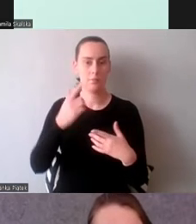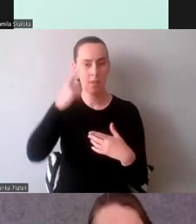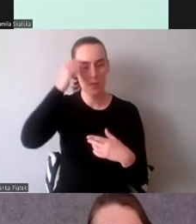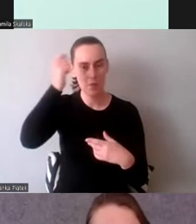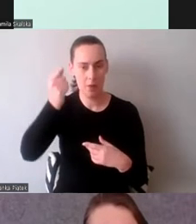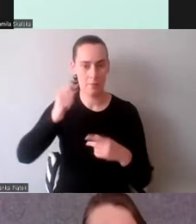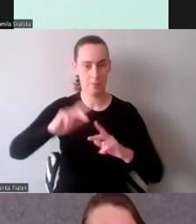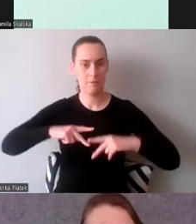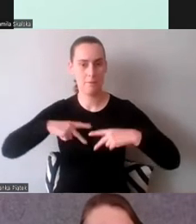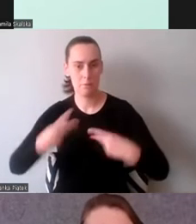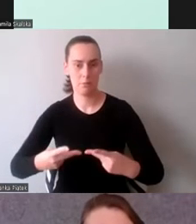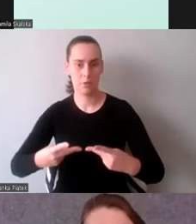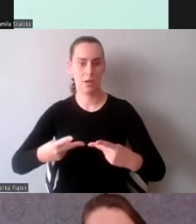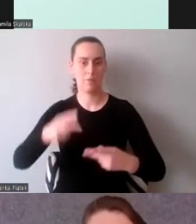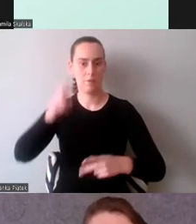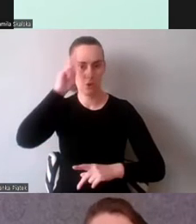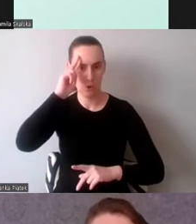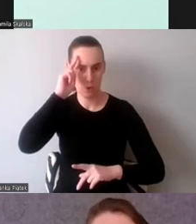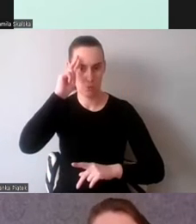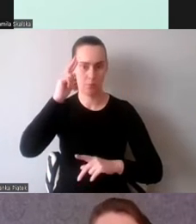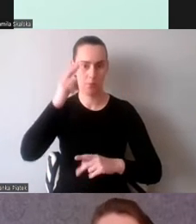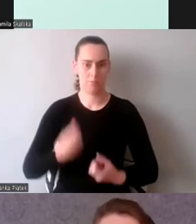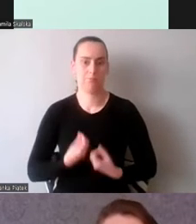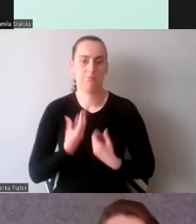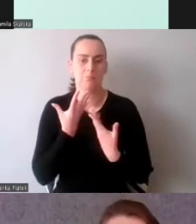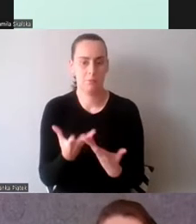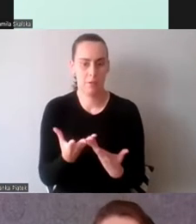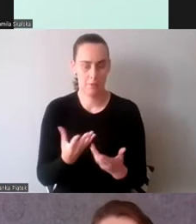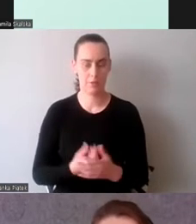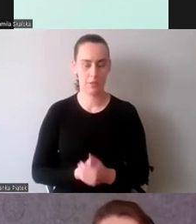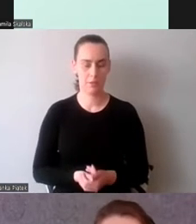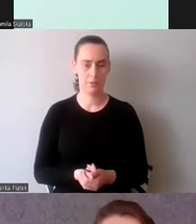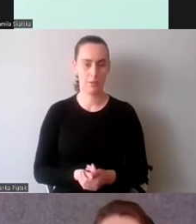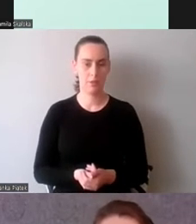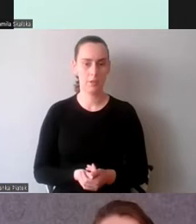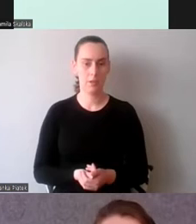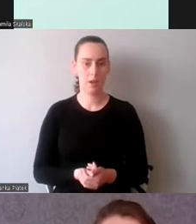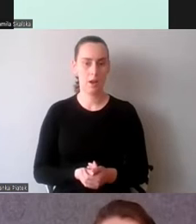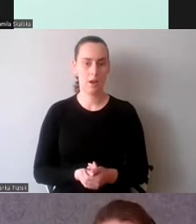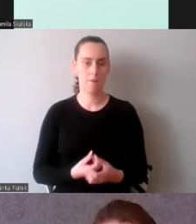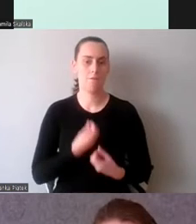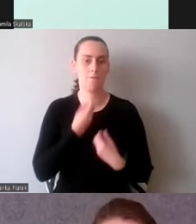przekazywanie i wytwarzanie wypowiedzi w innym języku.